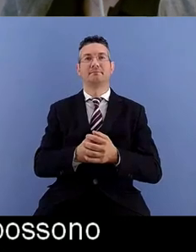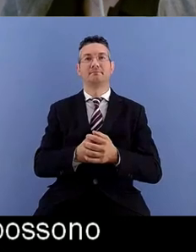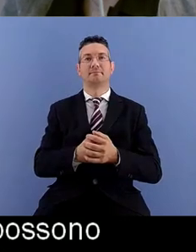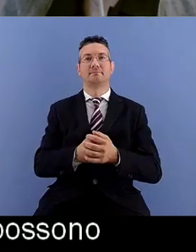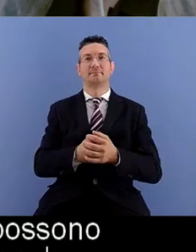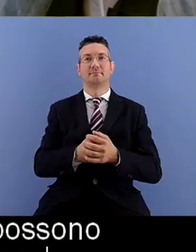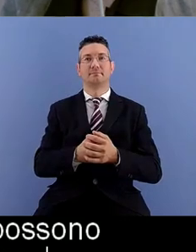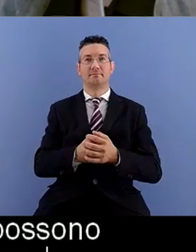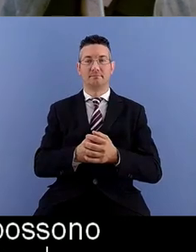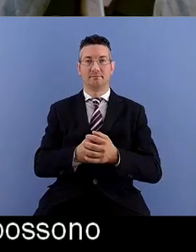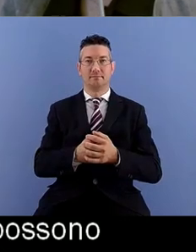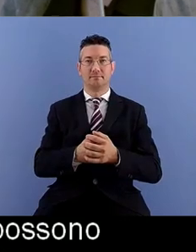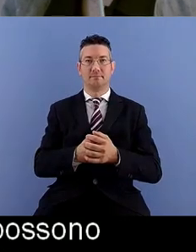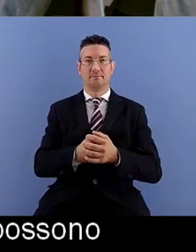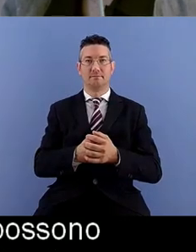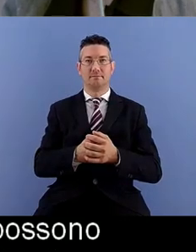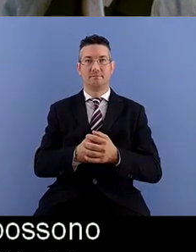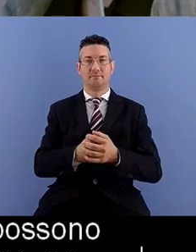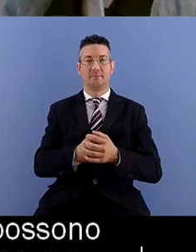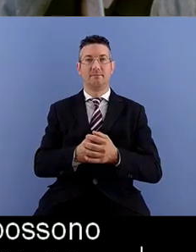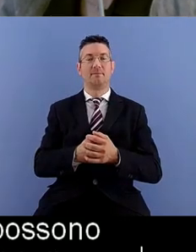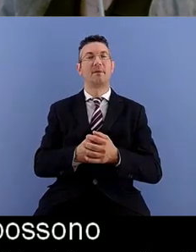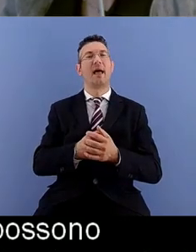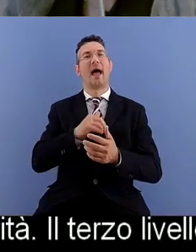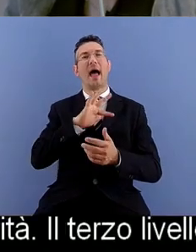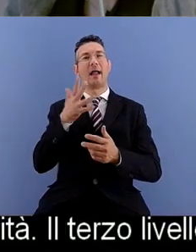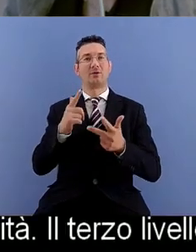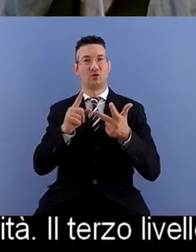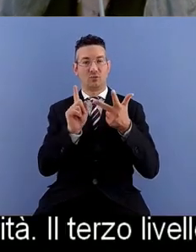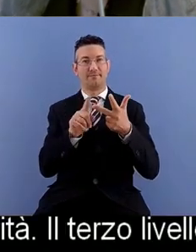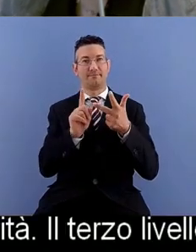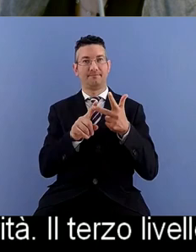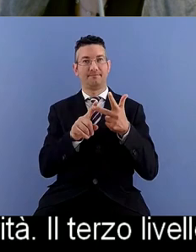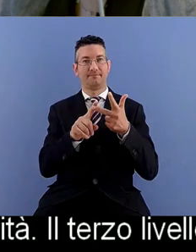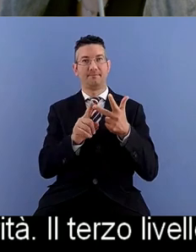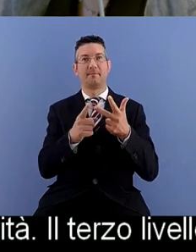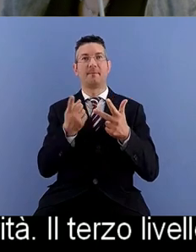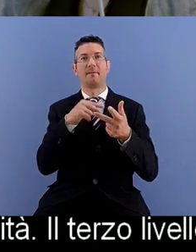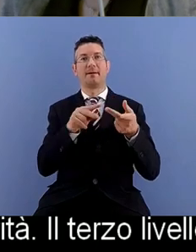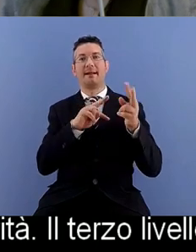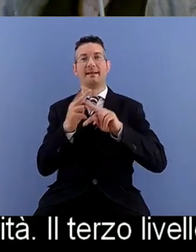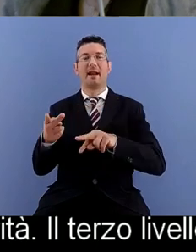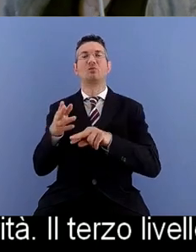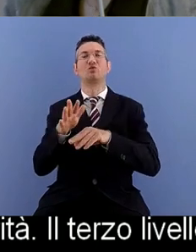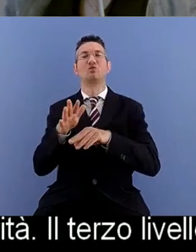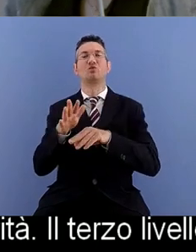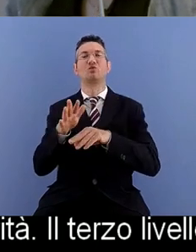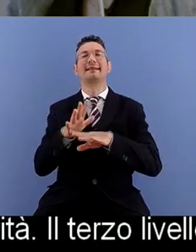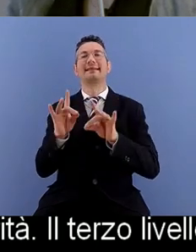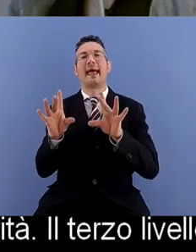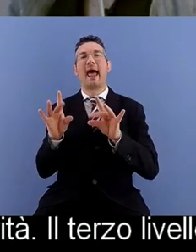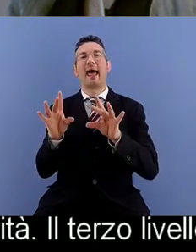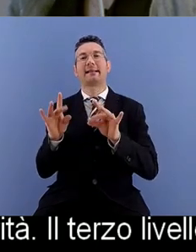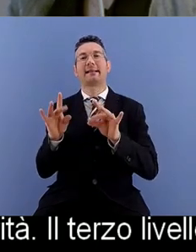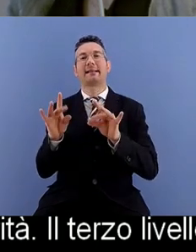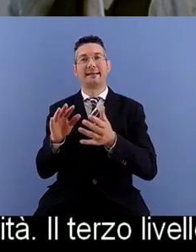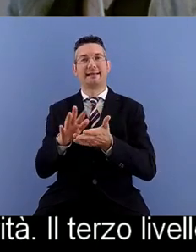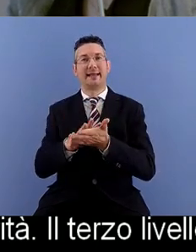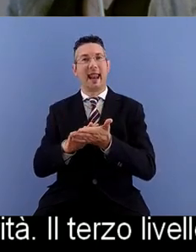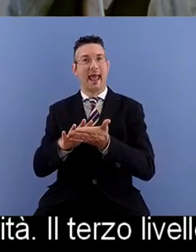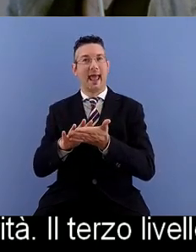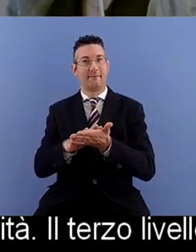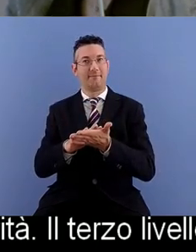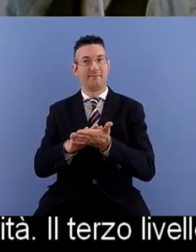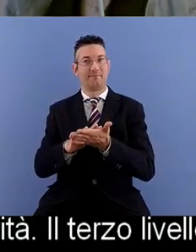il terzo livello sul quale stiamo lavorando sulla traduzione tattile gli esempi che